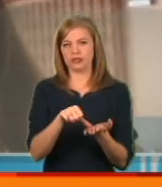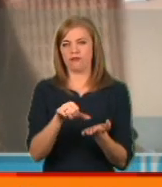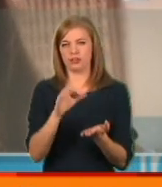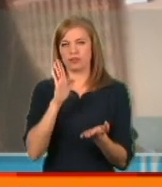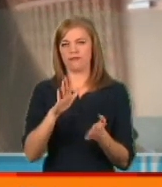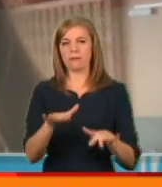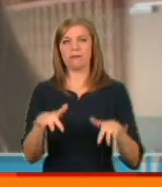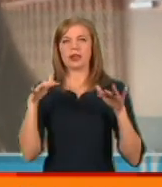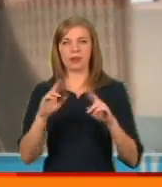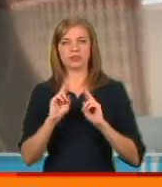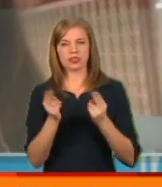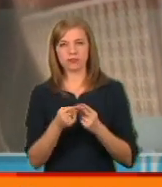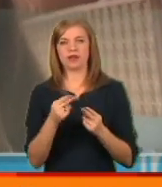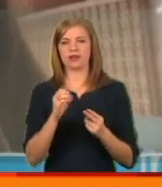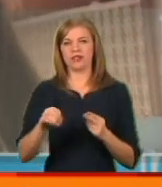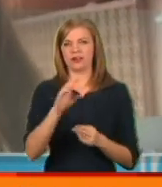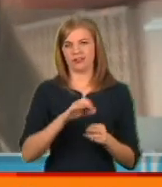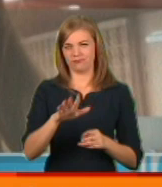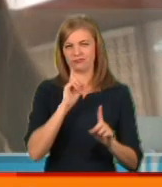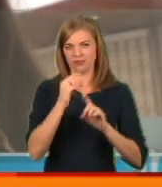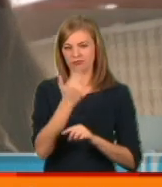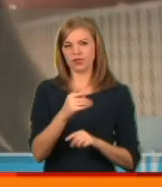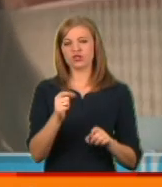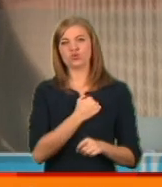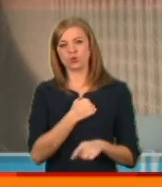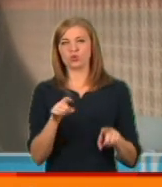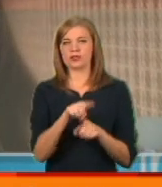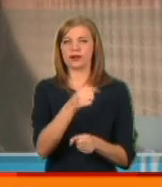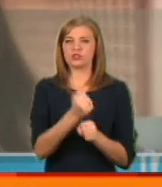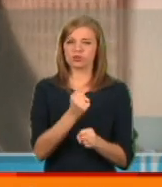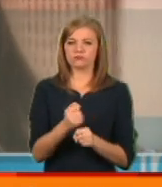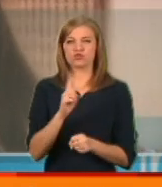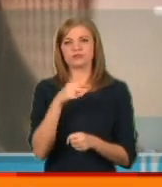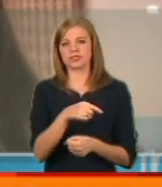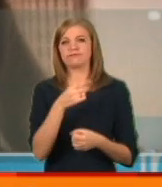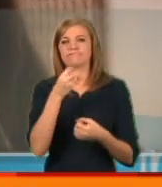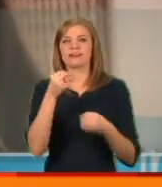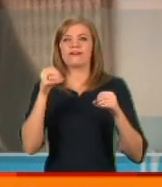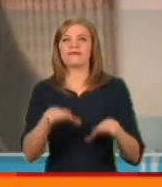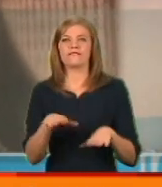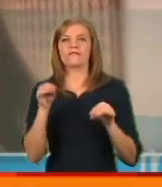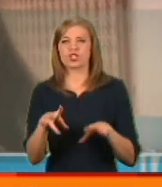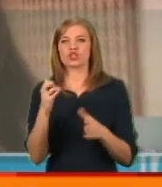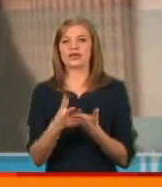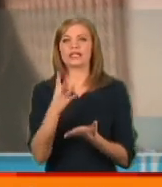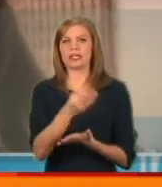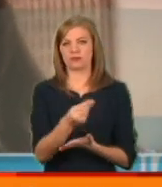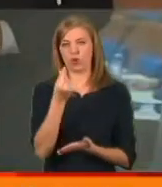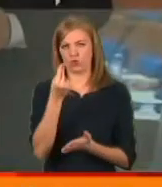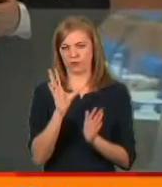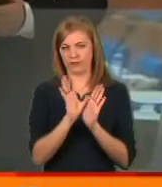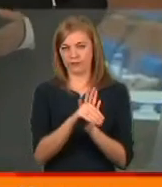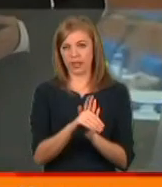парламентською асамблеєю, Рада Європи шкодує, що вони таким чином вчинили, що вони вирішили не сплачувати грошовий